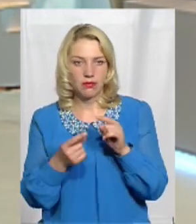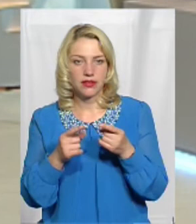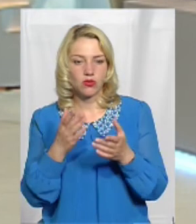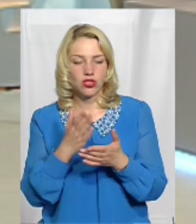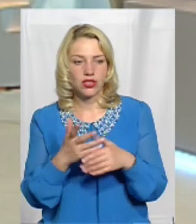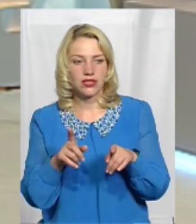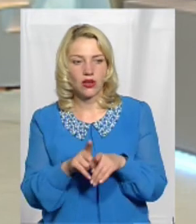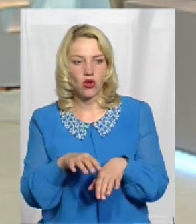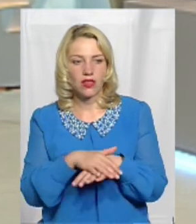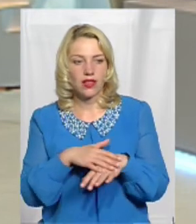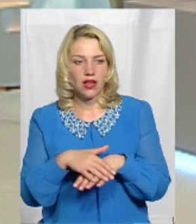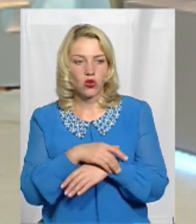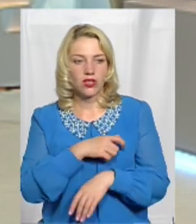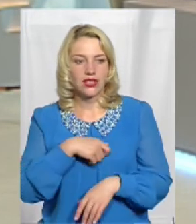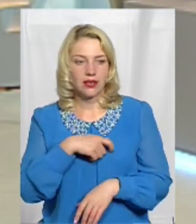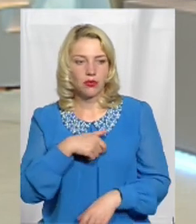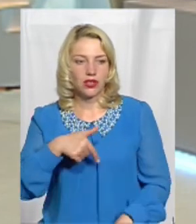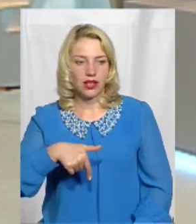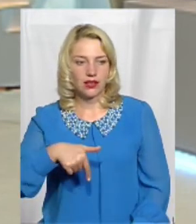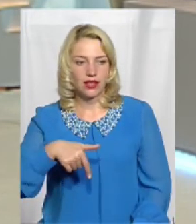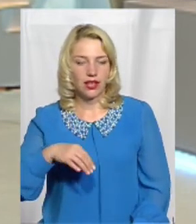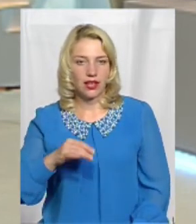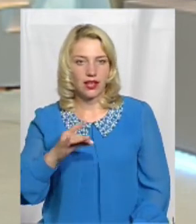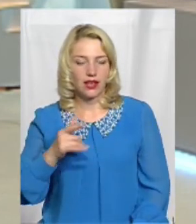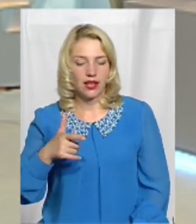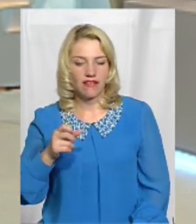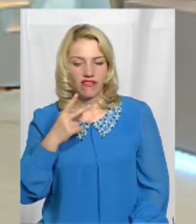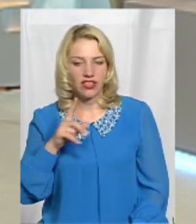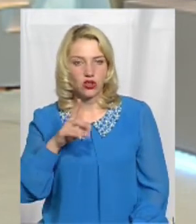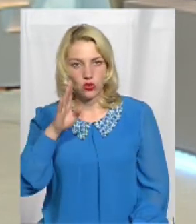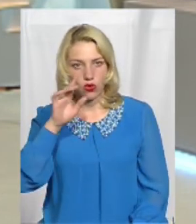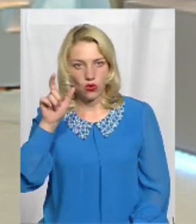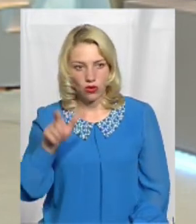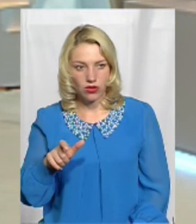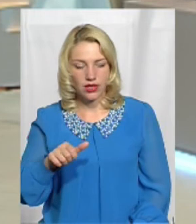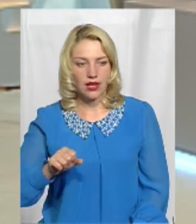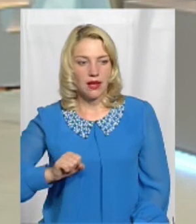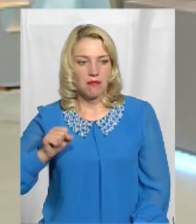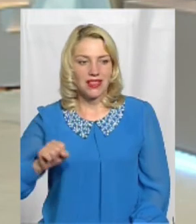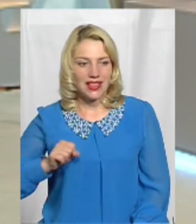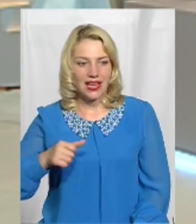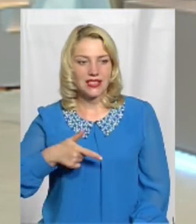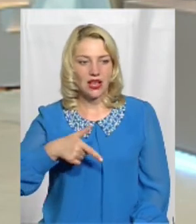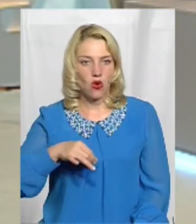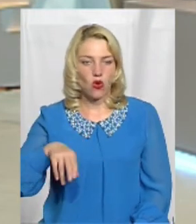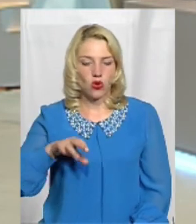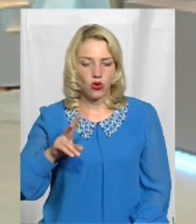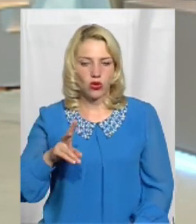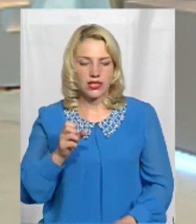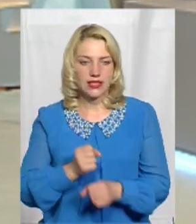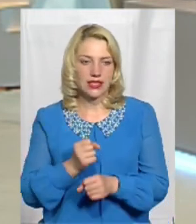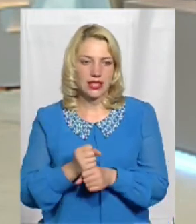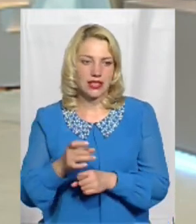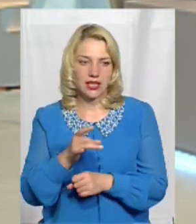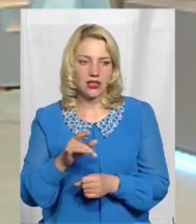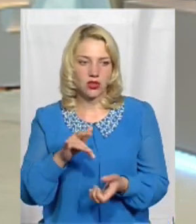такий народний депутат ГРР І видно, що він пітається Городок зробить районним